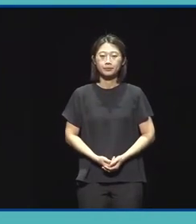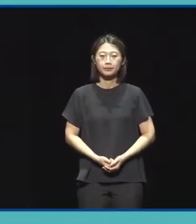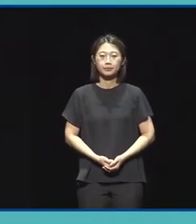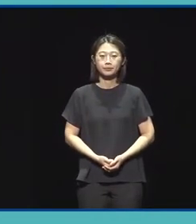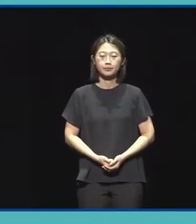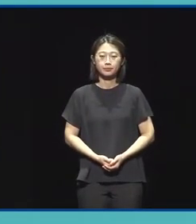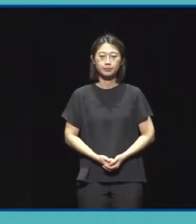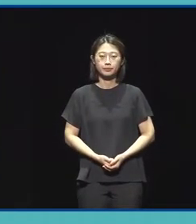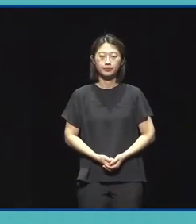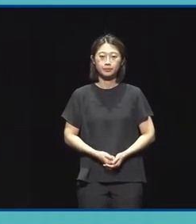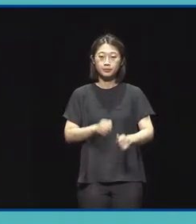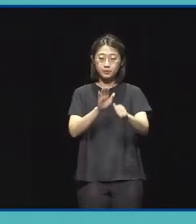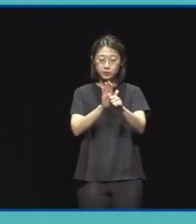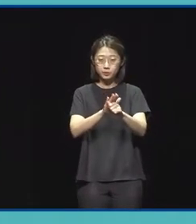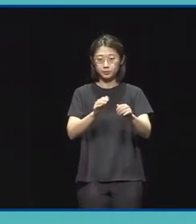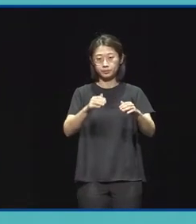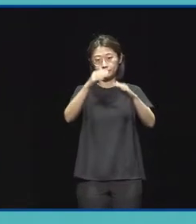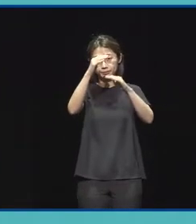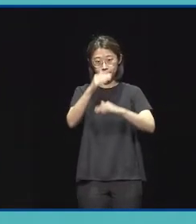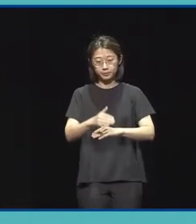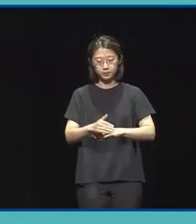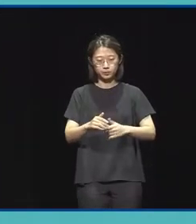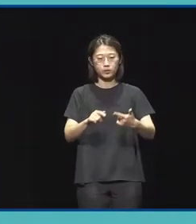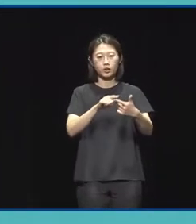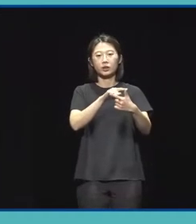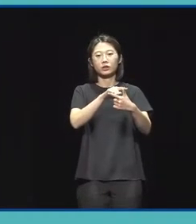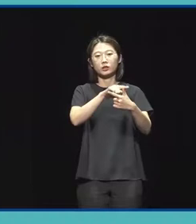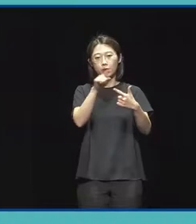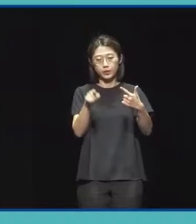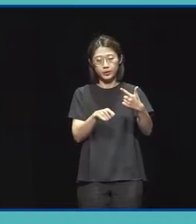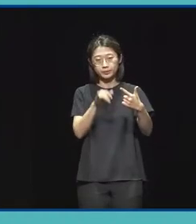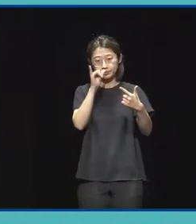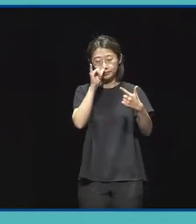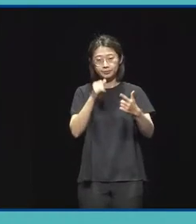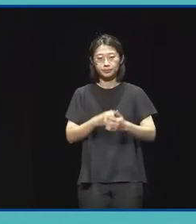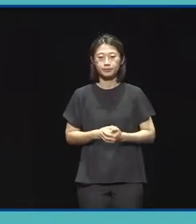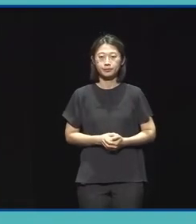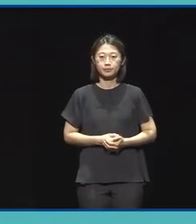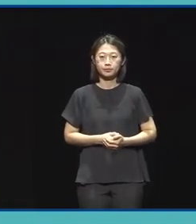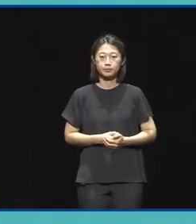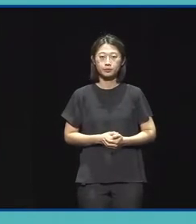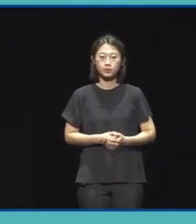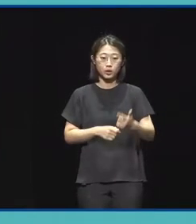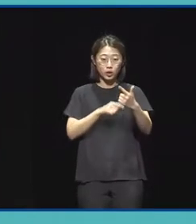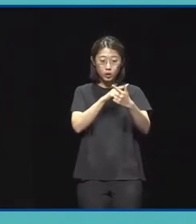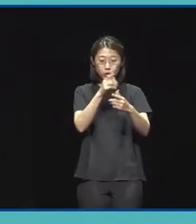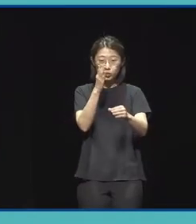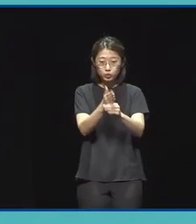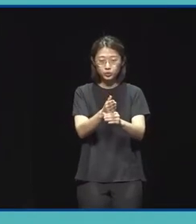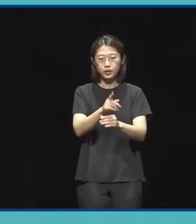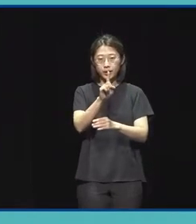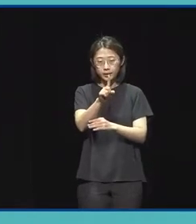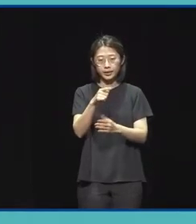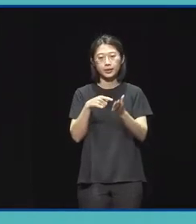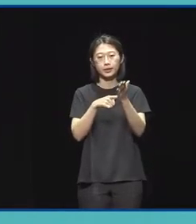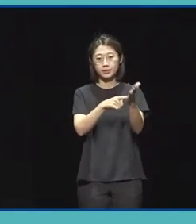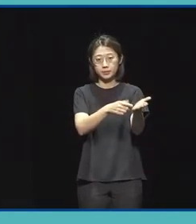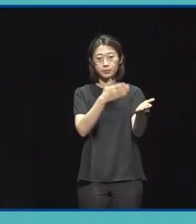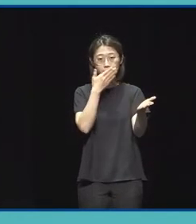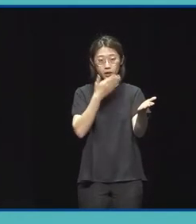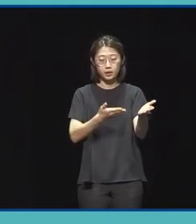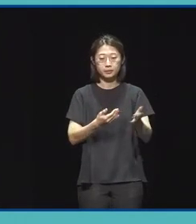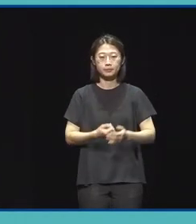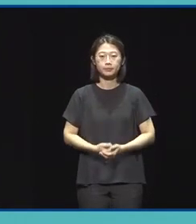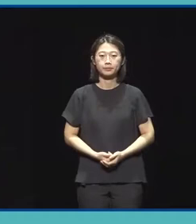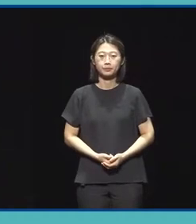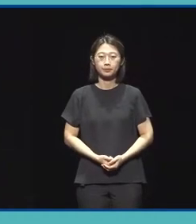지원 내용은 저희가 6개 지원 유형에서 한 가지를 선택하셔서 지원 신청을 하셔야 됩니다.